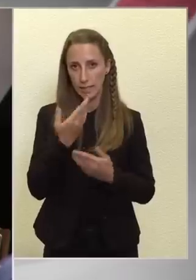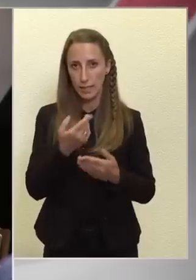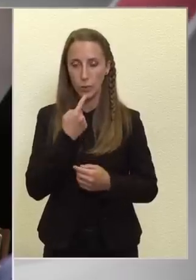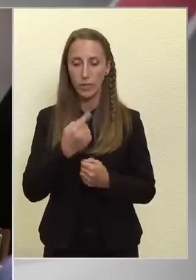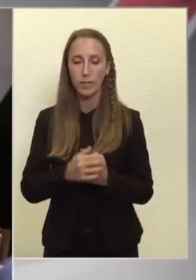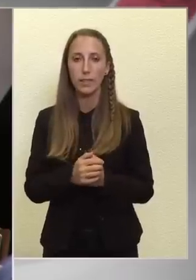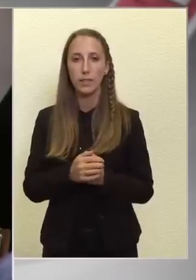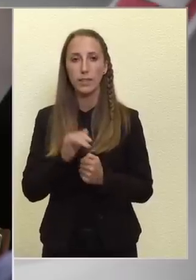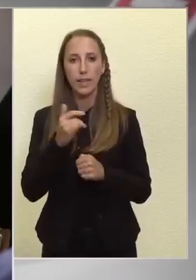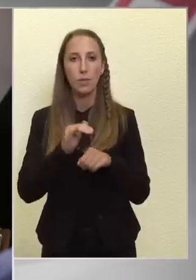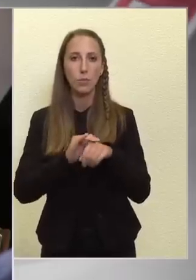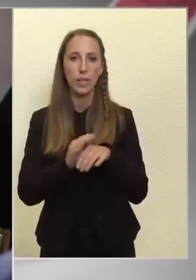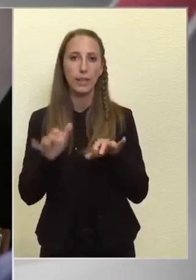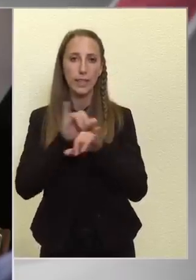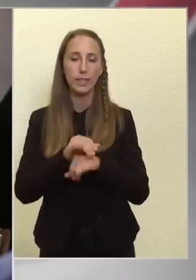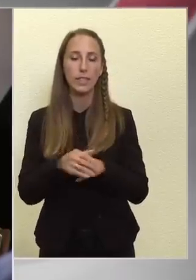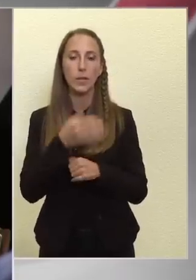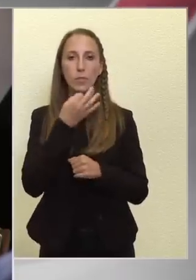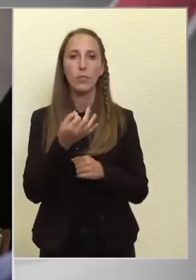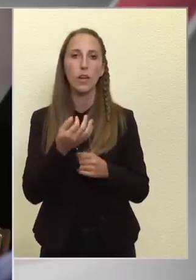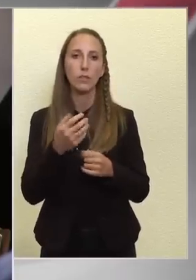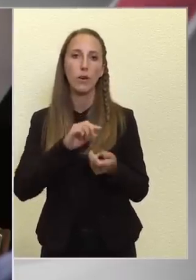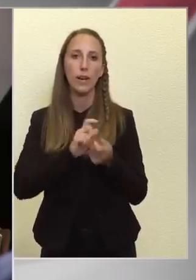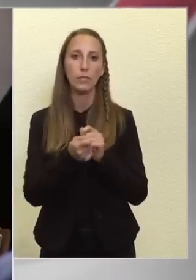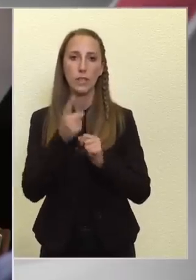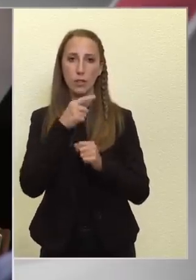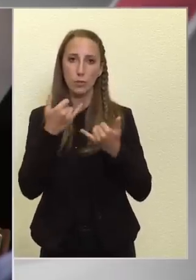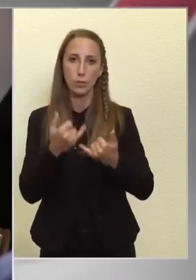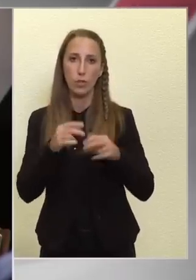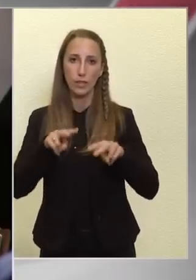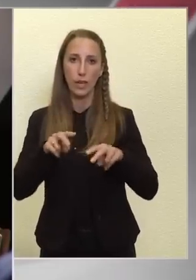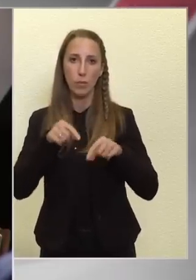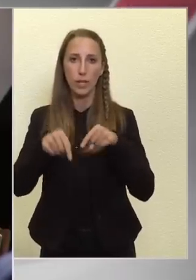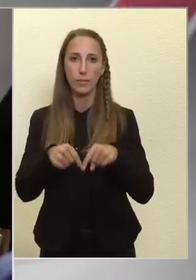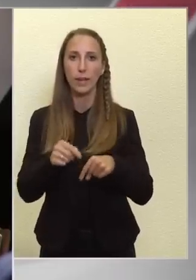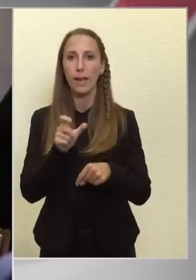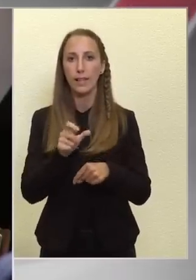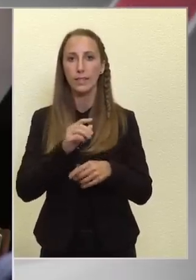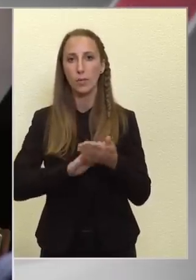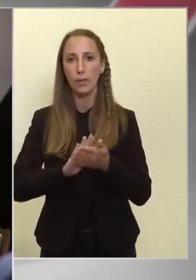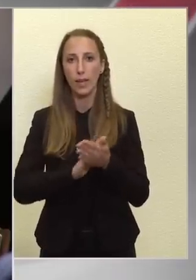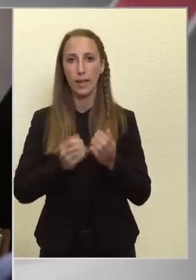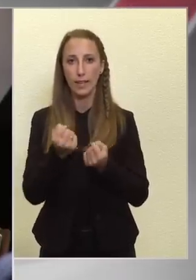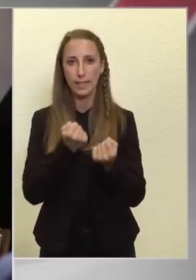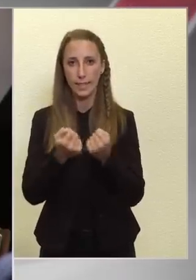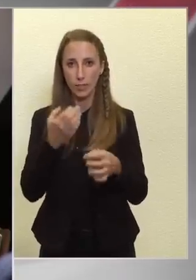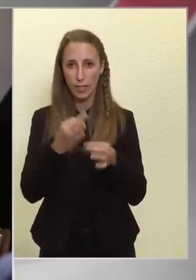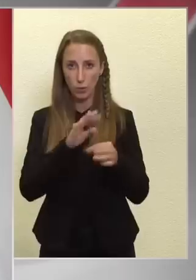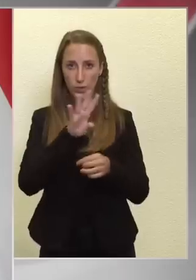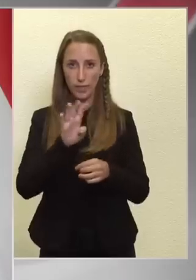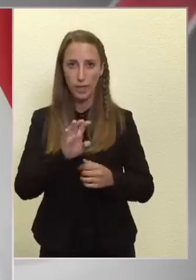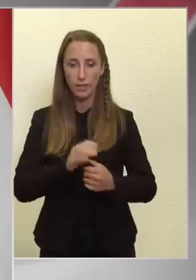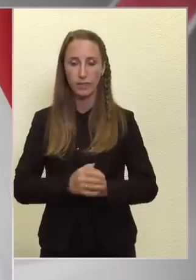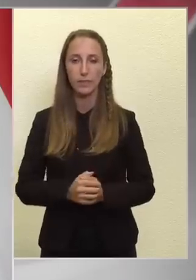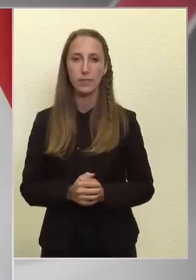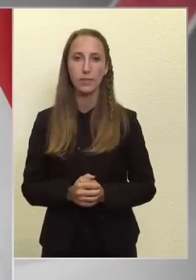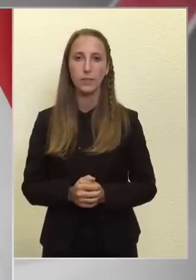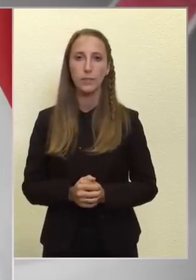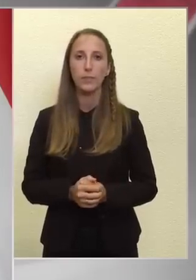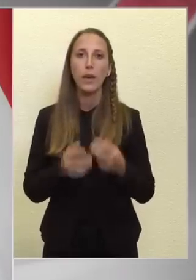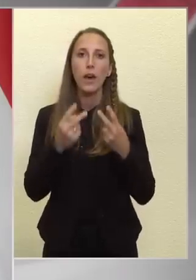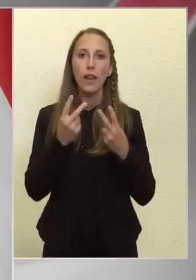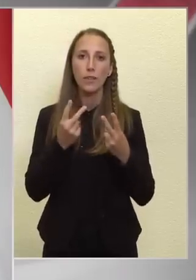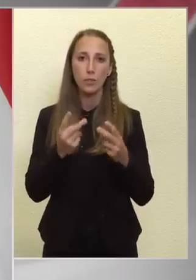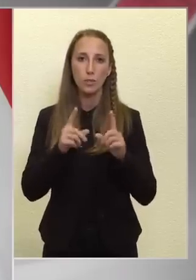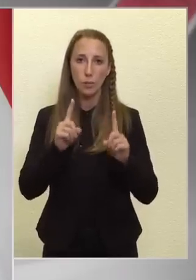Szóval, hogy azok a változások, amik most hatályba léptek, ezek milyen egyeztetéssel történtek? Tehát a